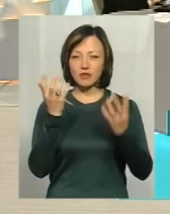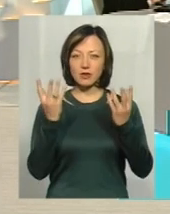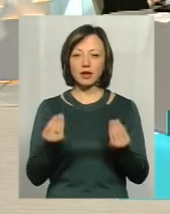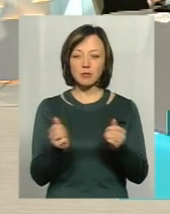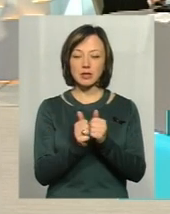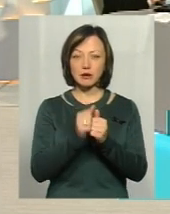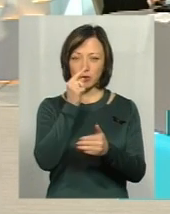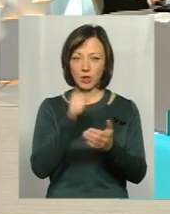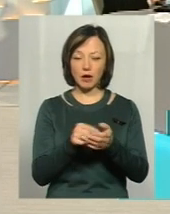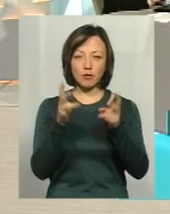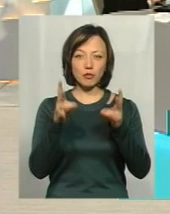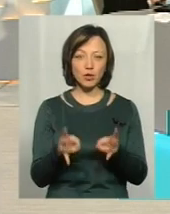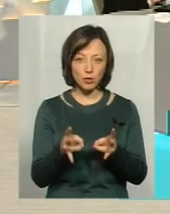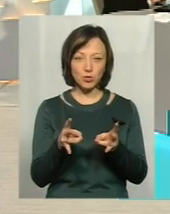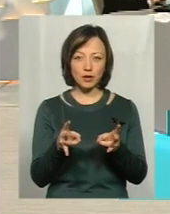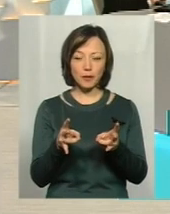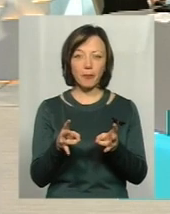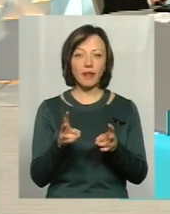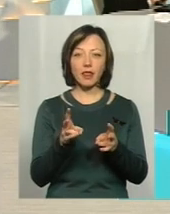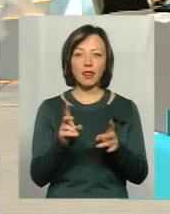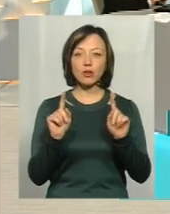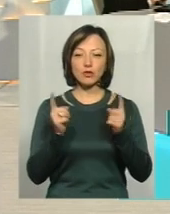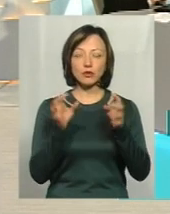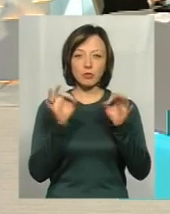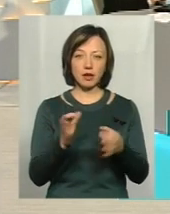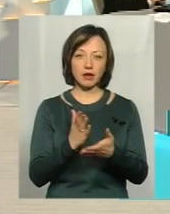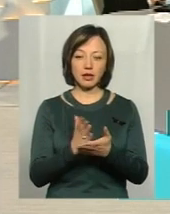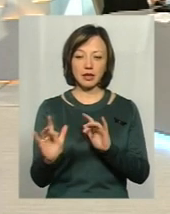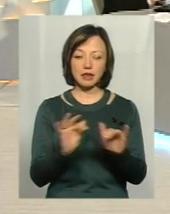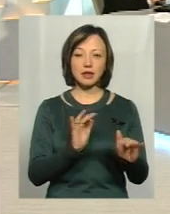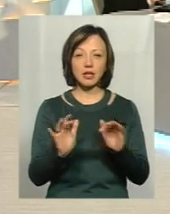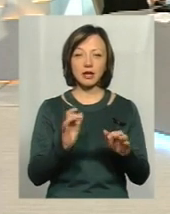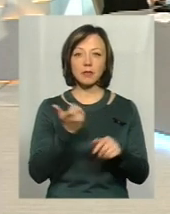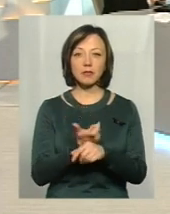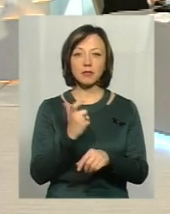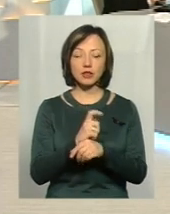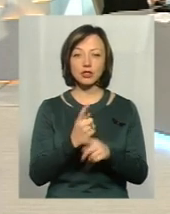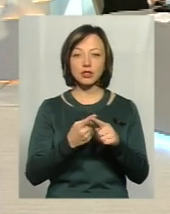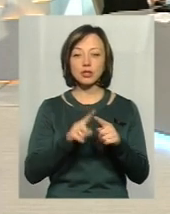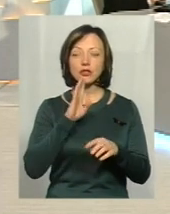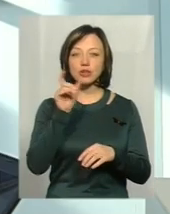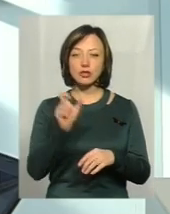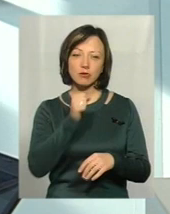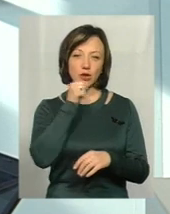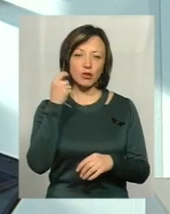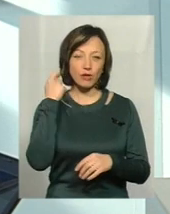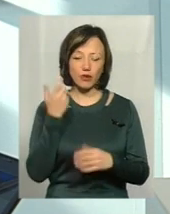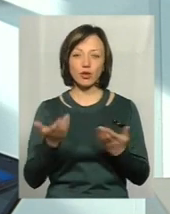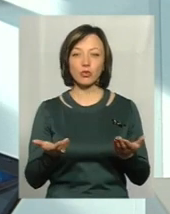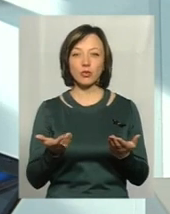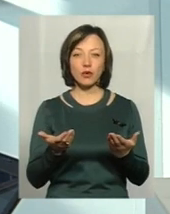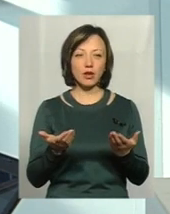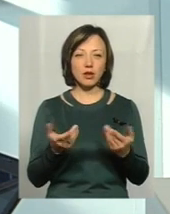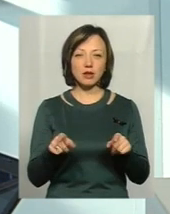близьких потрапив у біду, то не зовсім логічними можуть бути дії. Тим більше, якщо це жінка похилого віку, яка